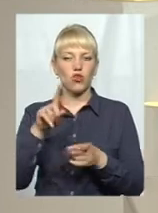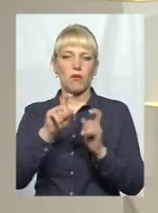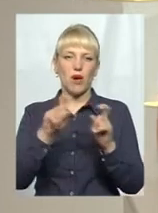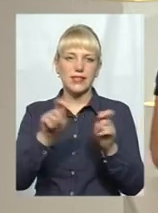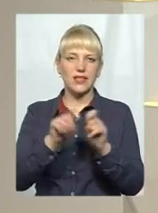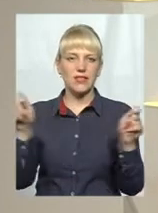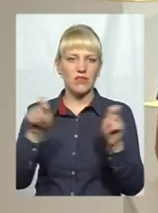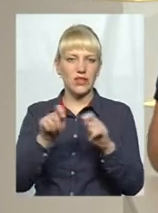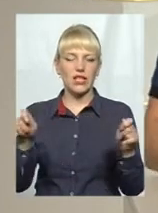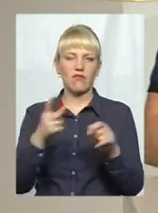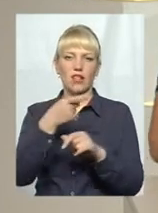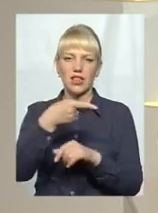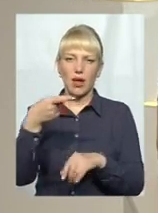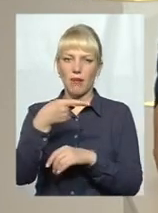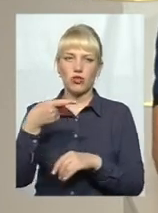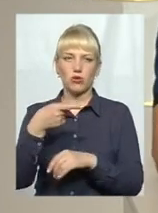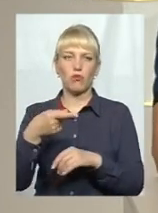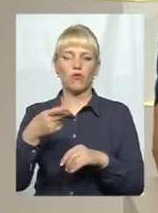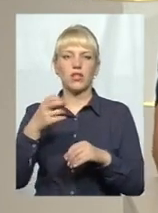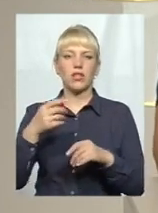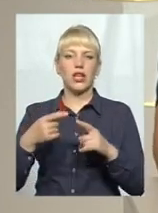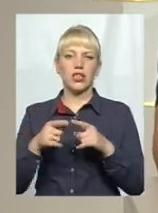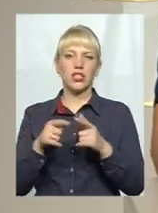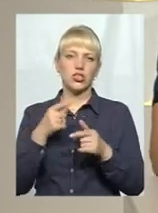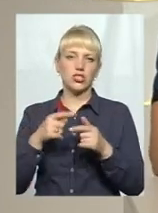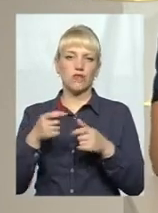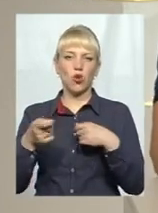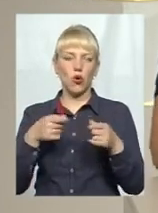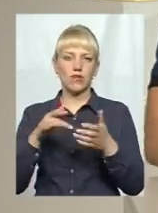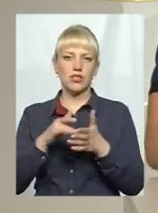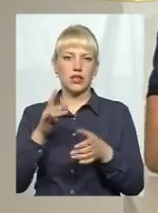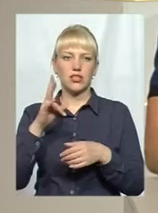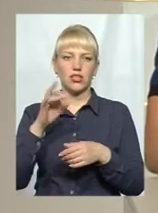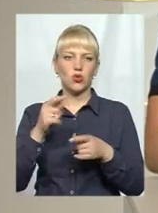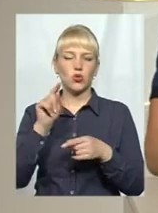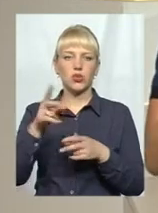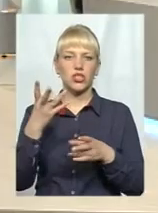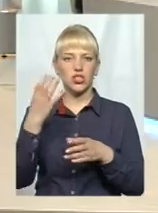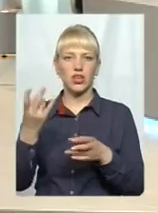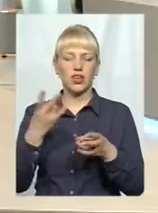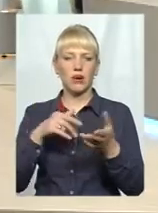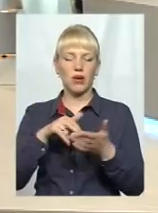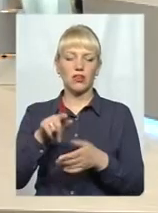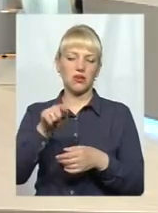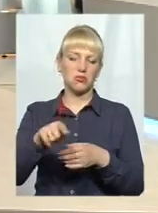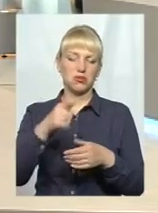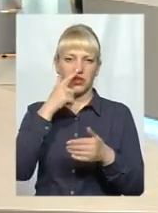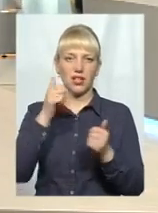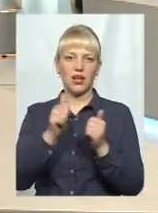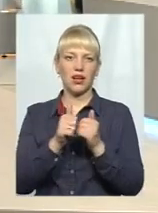відкривали на першому поверхі будинків чи в торгових центрах. Але ж туди треба йти ще, а тут виходиш, і тобі